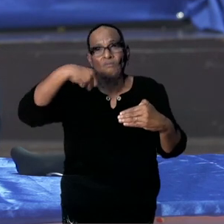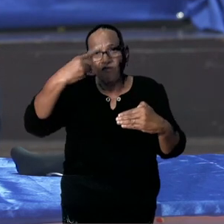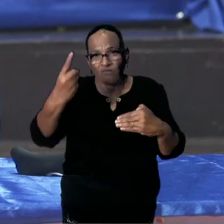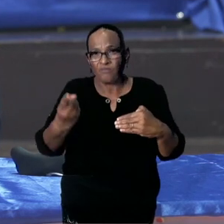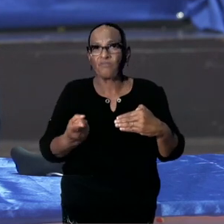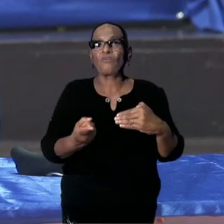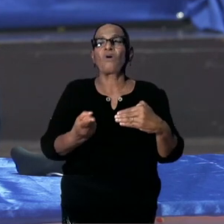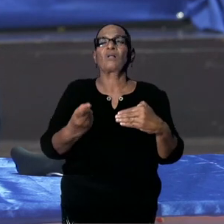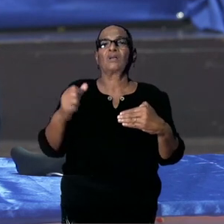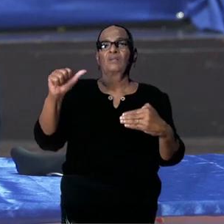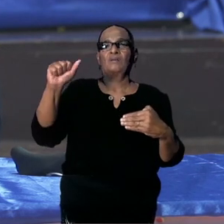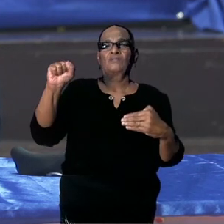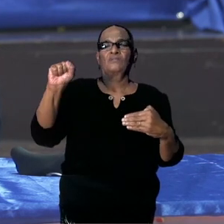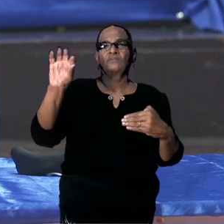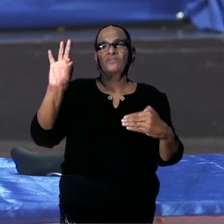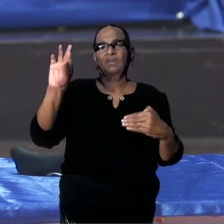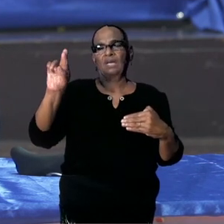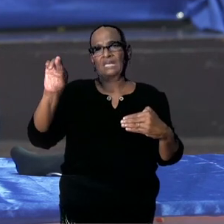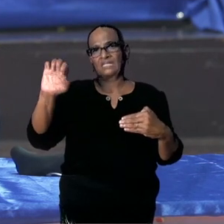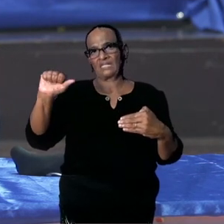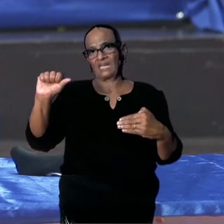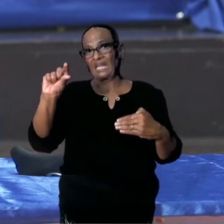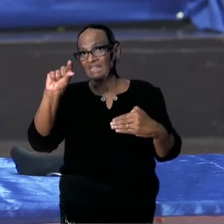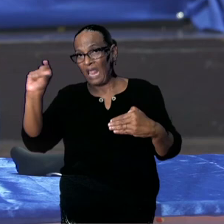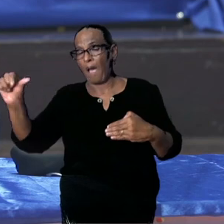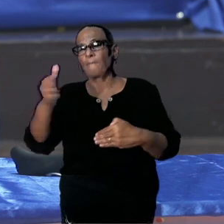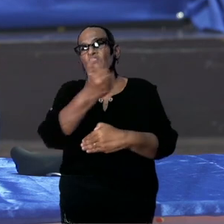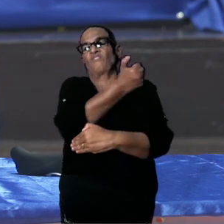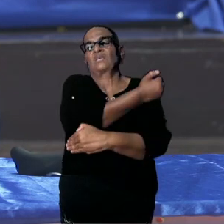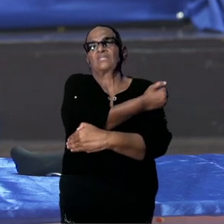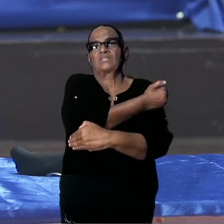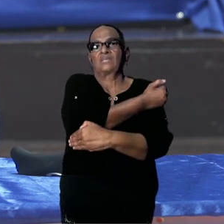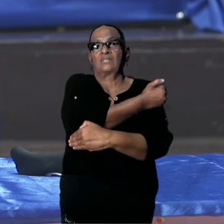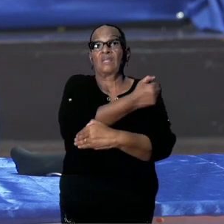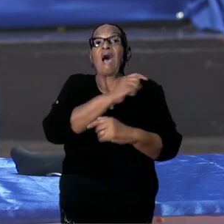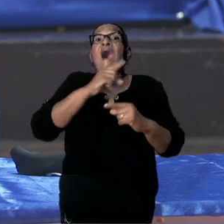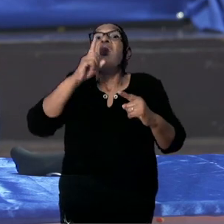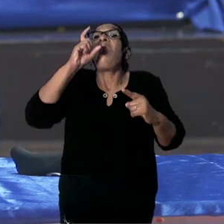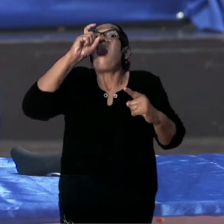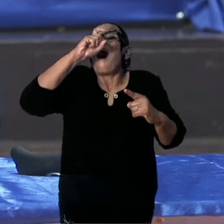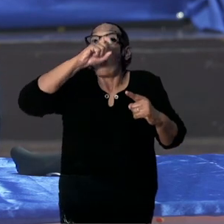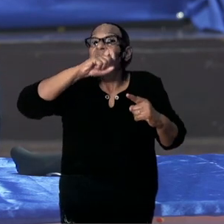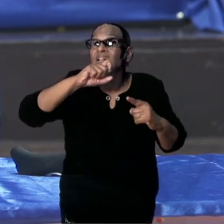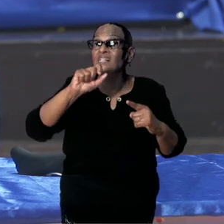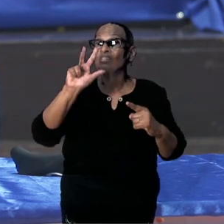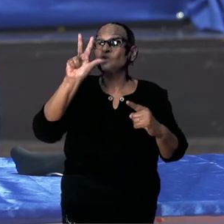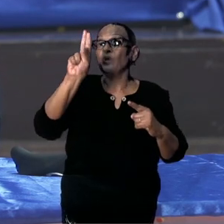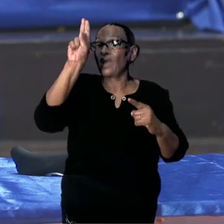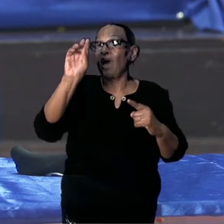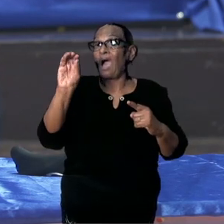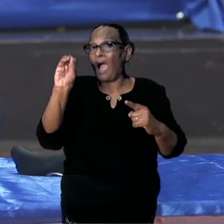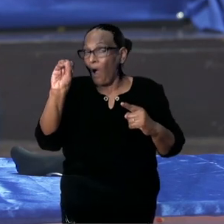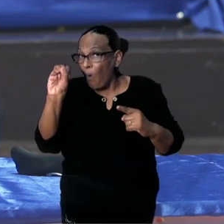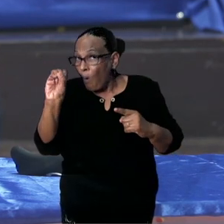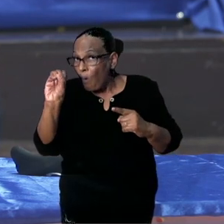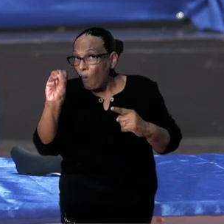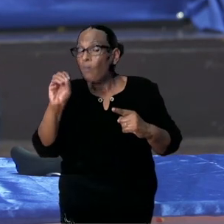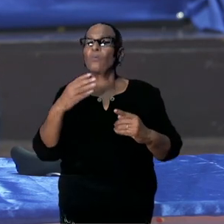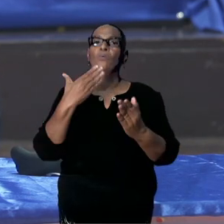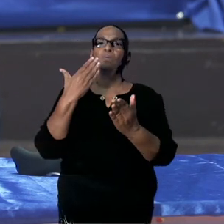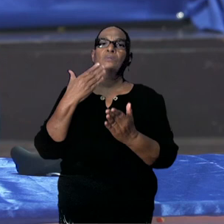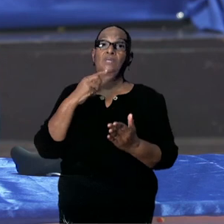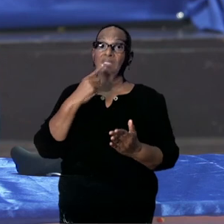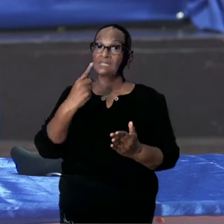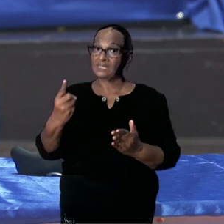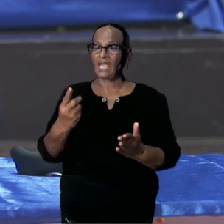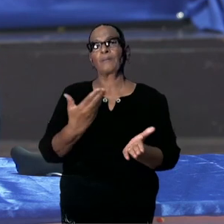voor AstraZeneca. Indien WHO daar emergency use authorization voor geeft. Dus